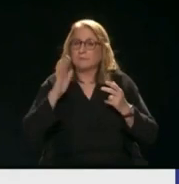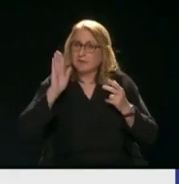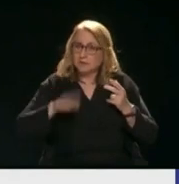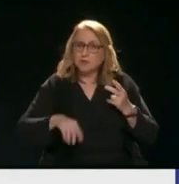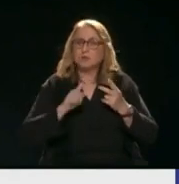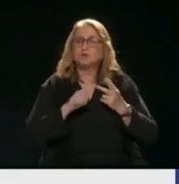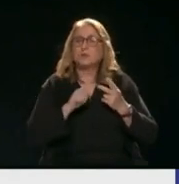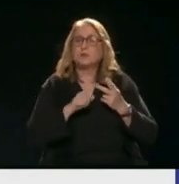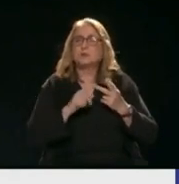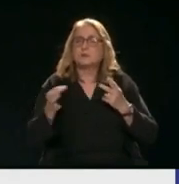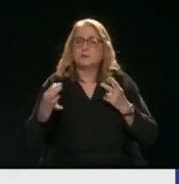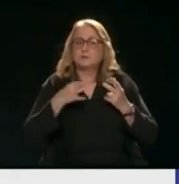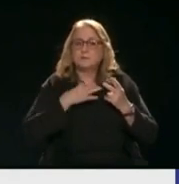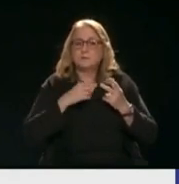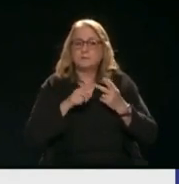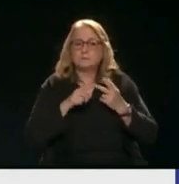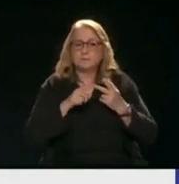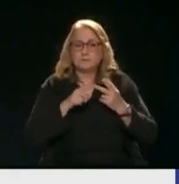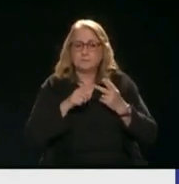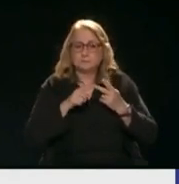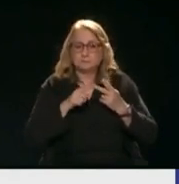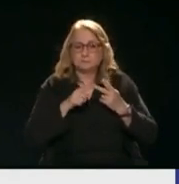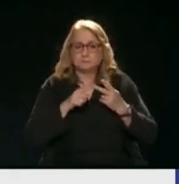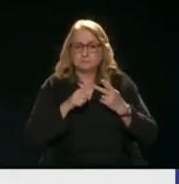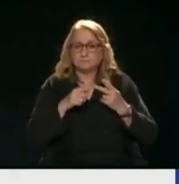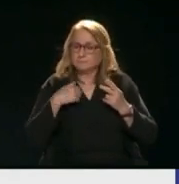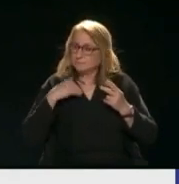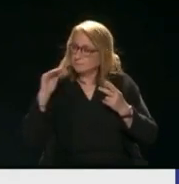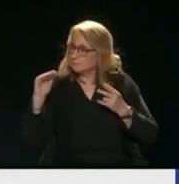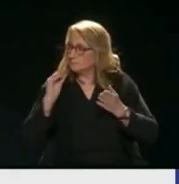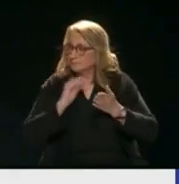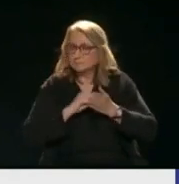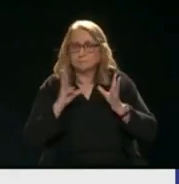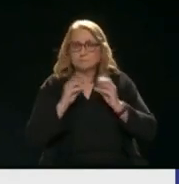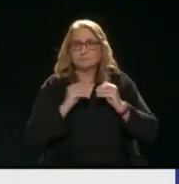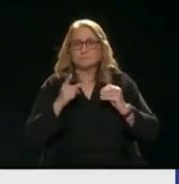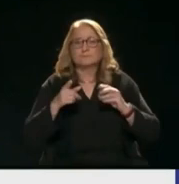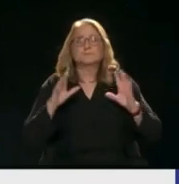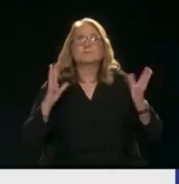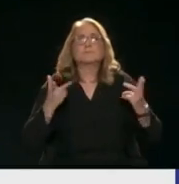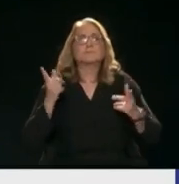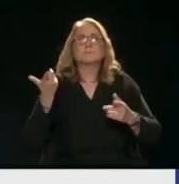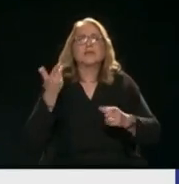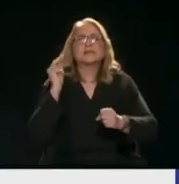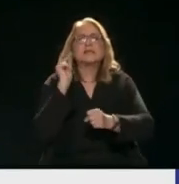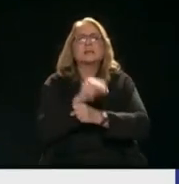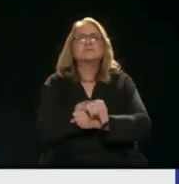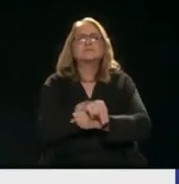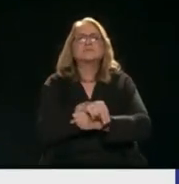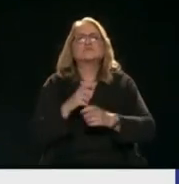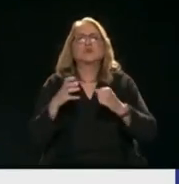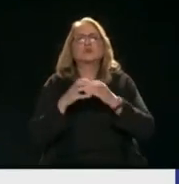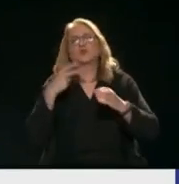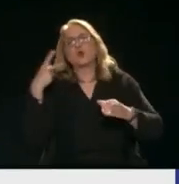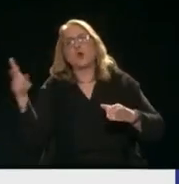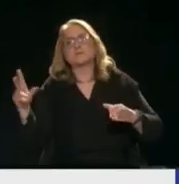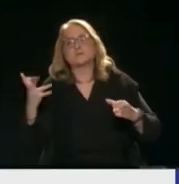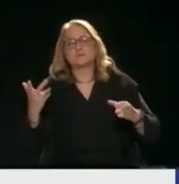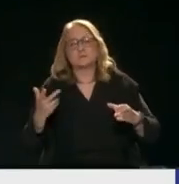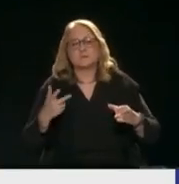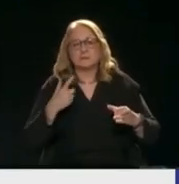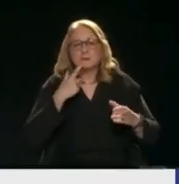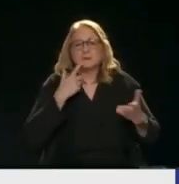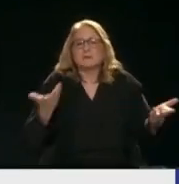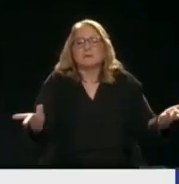στο τέλος να πείτε Θα σας ρωτήσω και πάλι Γιατί θα πρέπει να ψηφίσουν οι Έλληνες πολίτες Το κόμμα σας Γιατί δεν